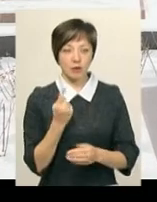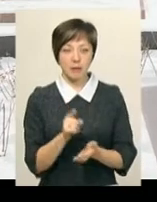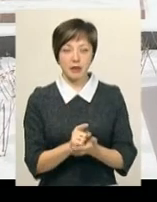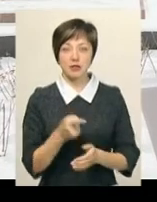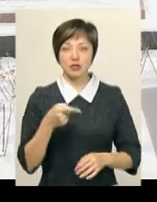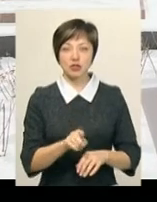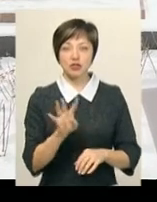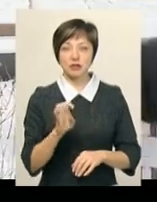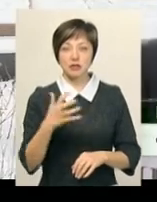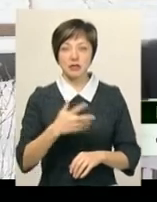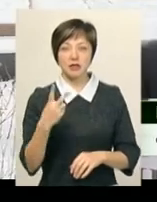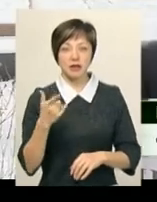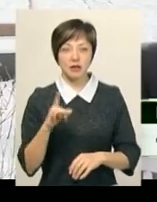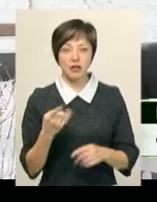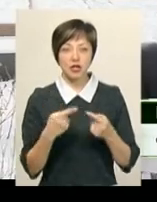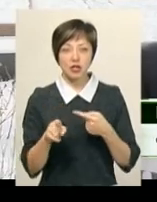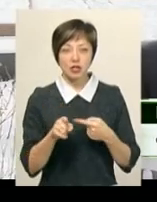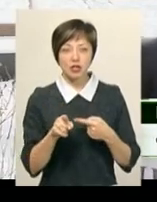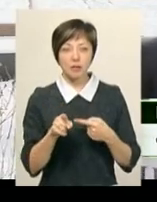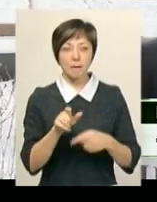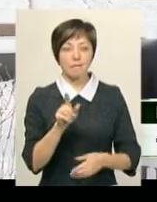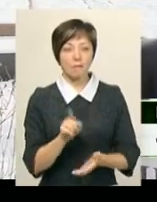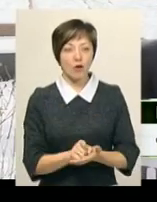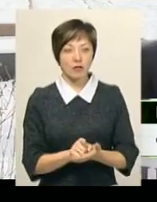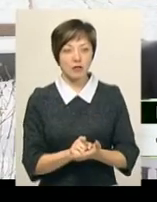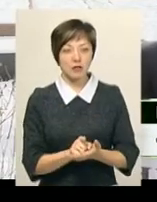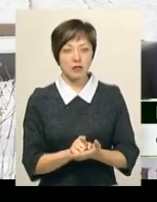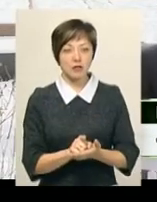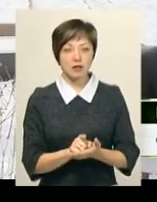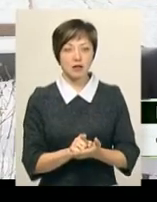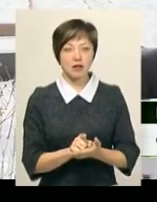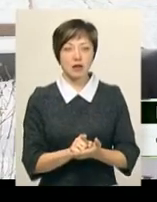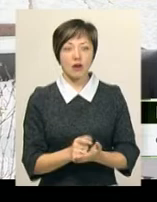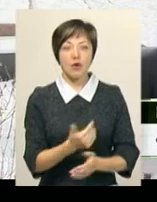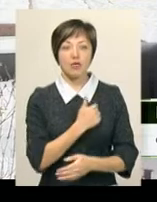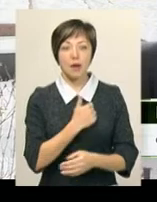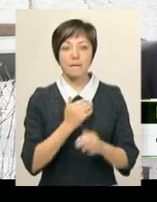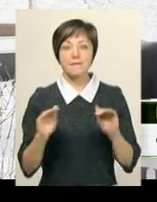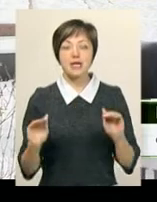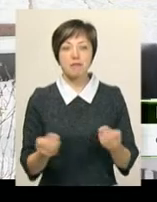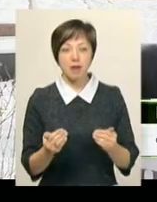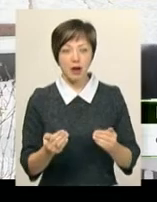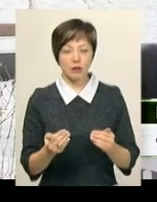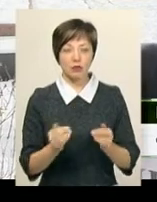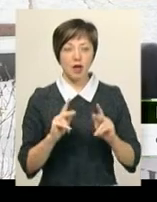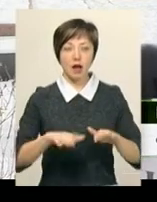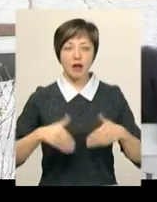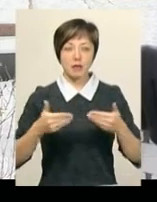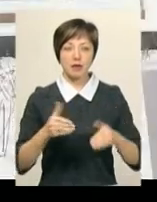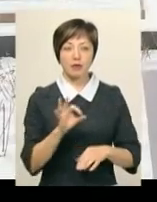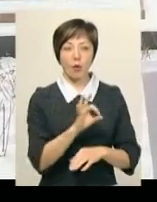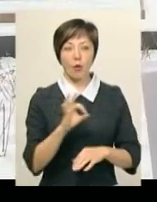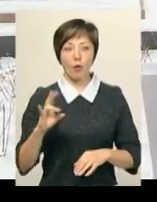1452 гривень. Інші повинні достойно, хоча б мінімальну, як рекомендація